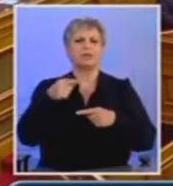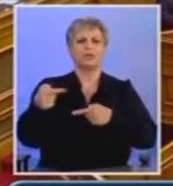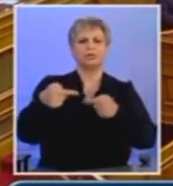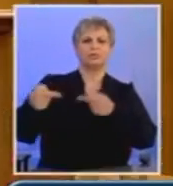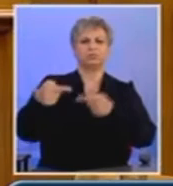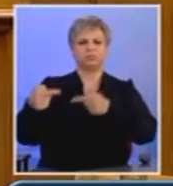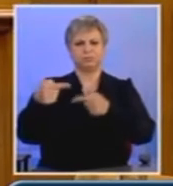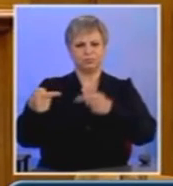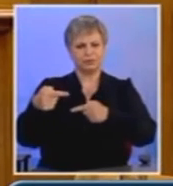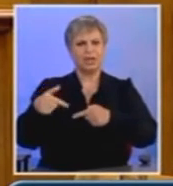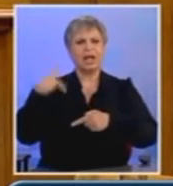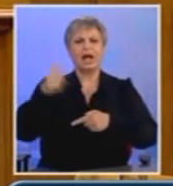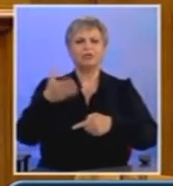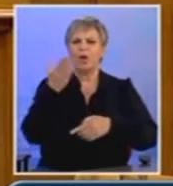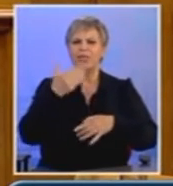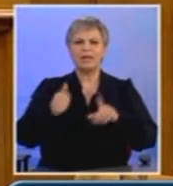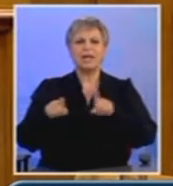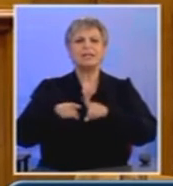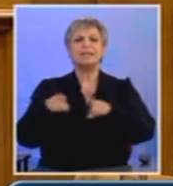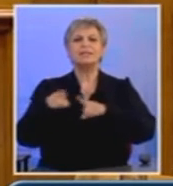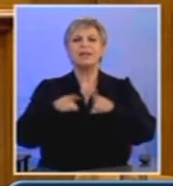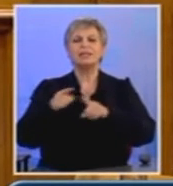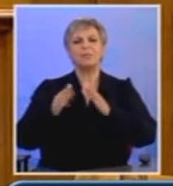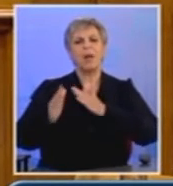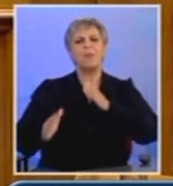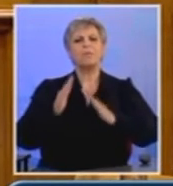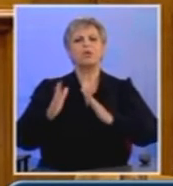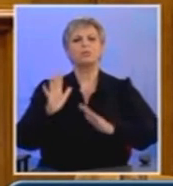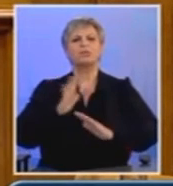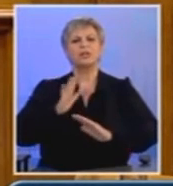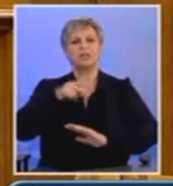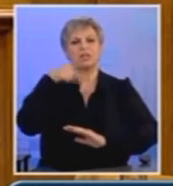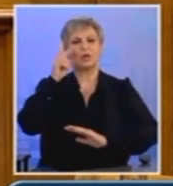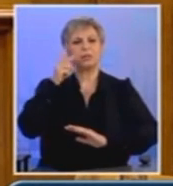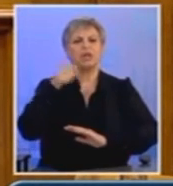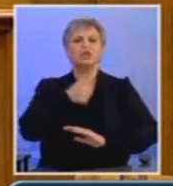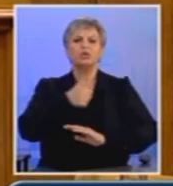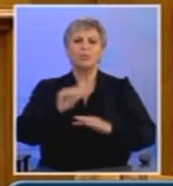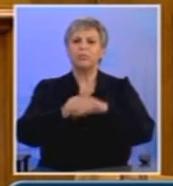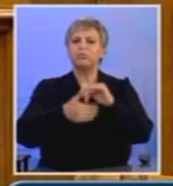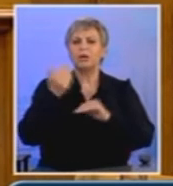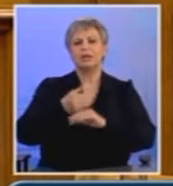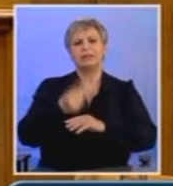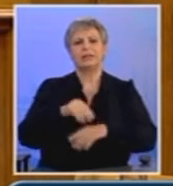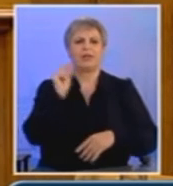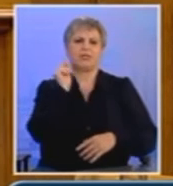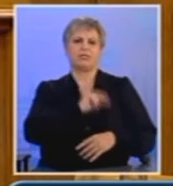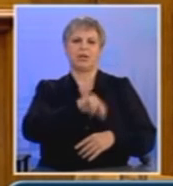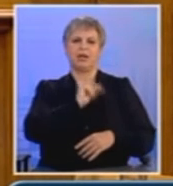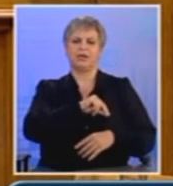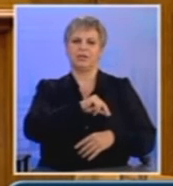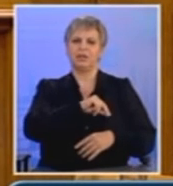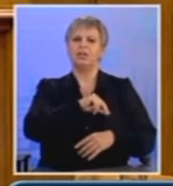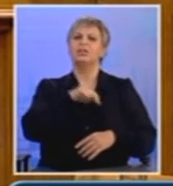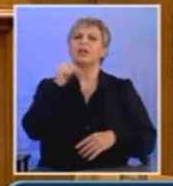δεν αφορά την προστασία λαϊκών δικαιωμάτων, αλλά τα κέρδη τους, τα κέρδη του κεφαλαίου. Αντιλαϊκά σχέδια έχει